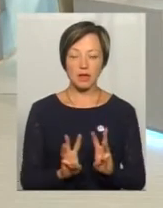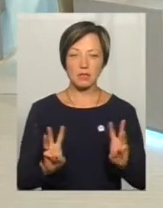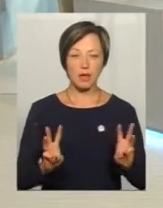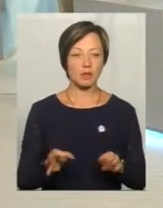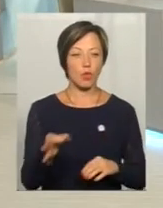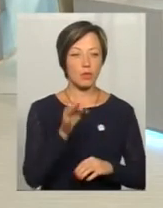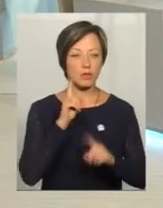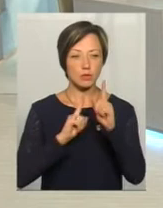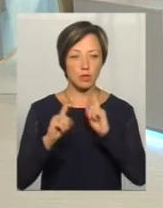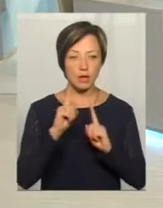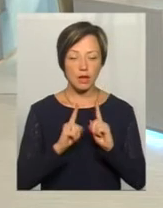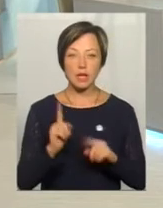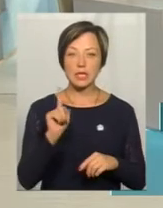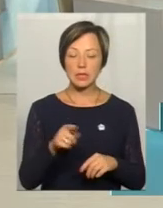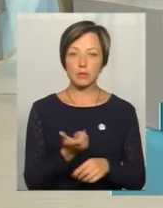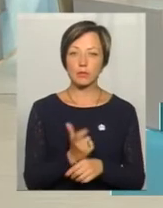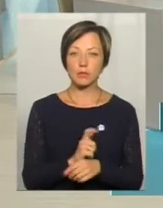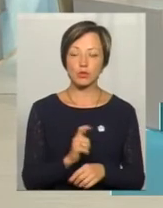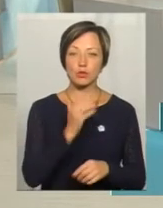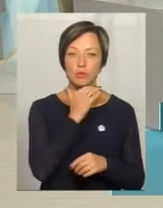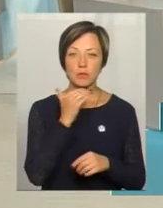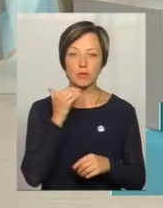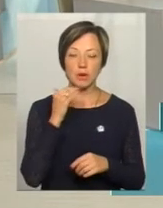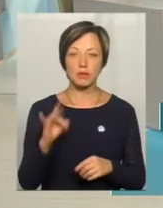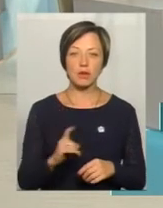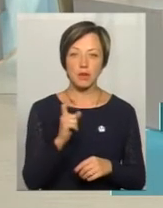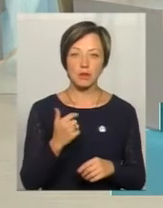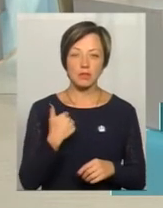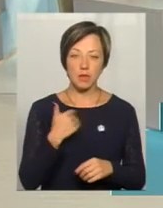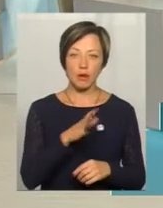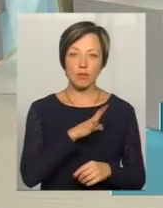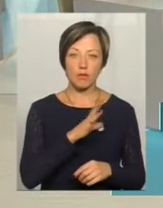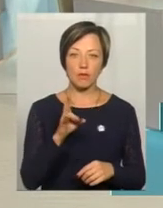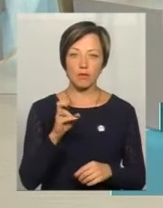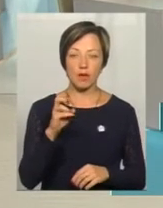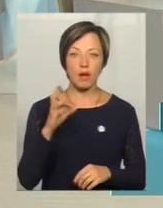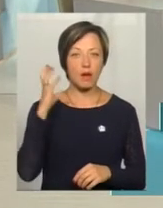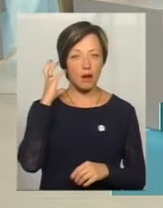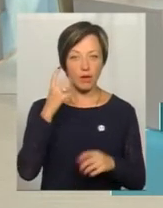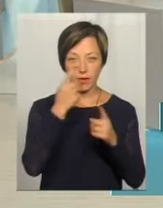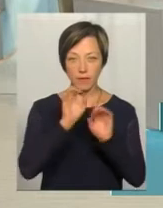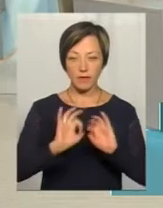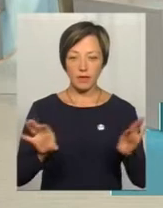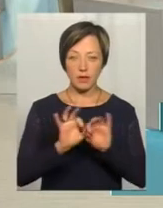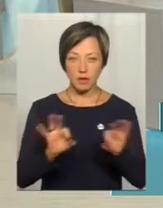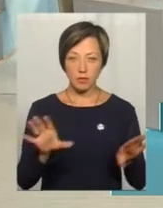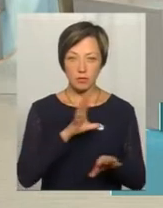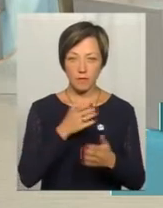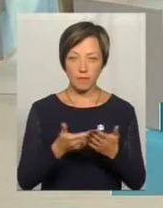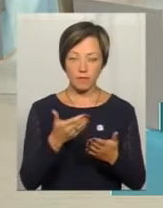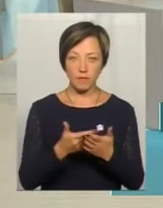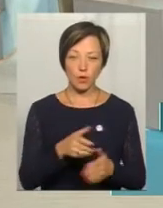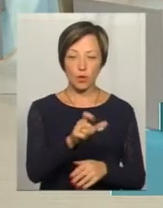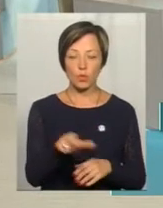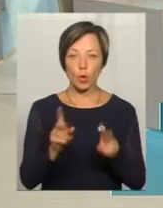Тим більше, що неодноразово я навіть був на радіоефірі і доводив інформацію до мешканців